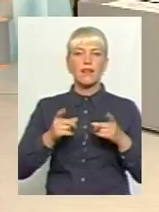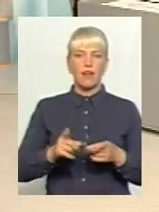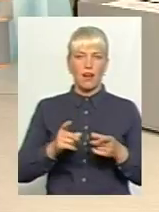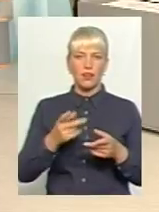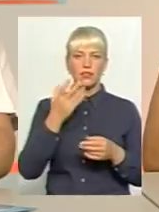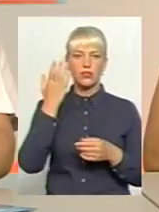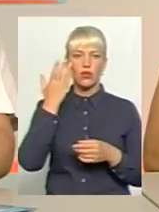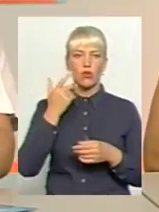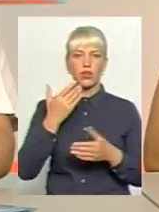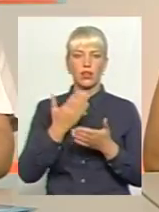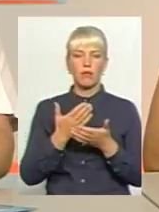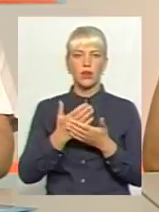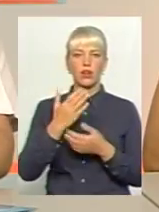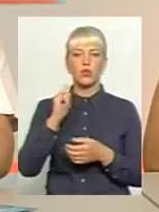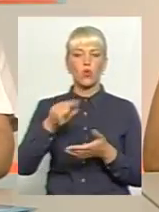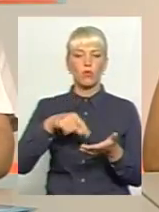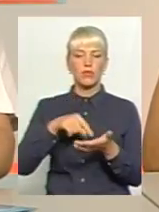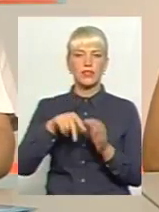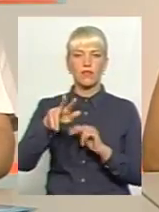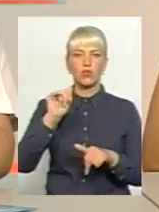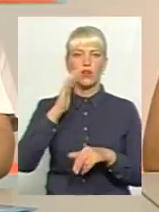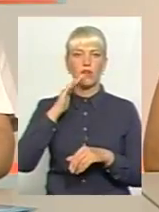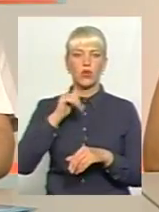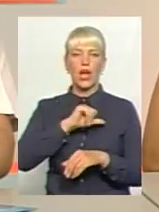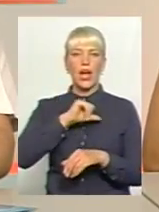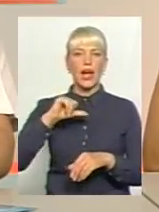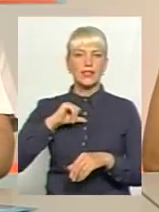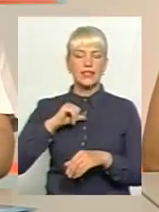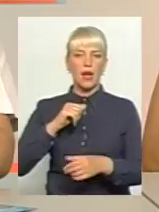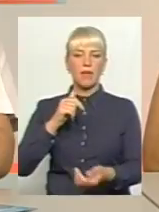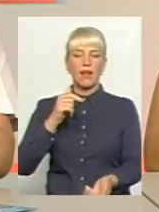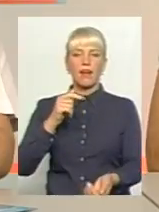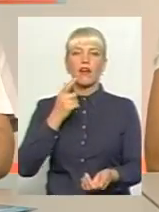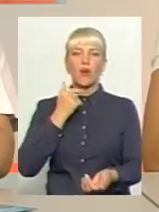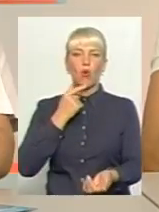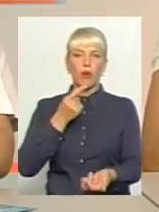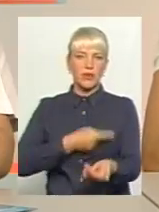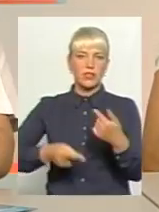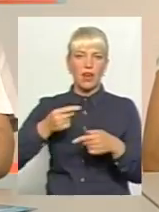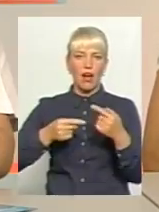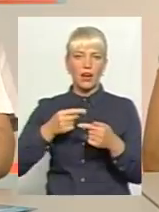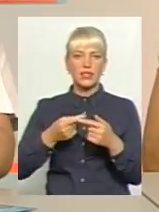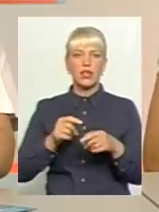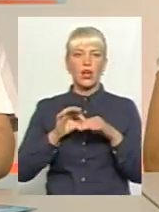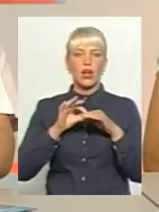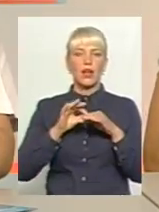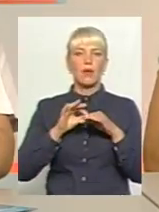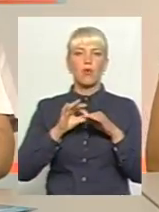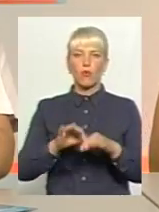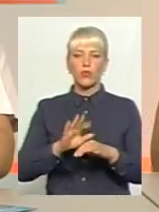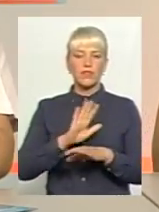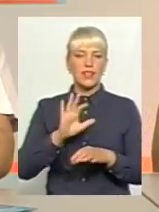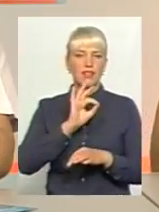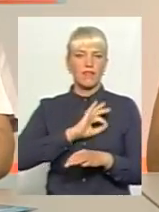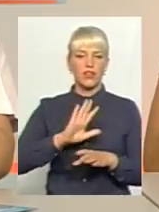виключали, наприклад, воду, і сам гемодіаліз, якби, проводився неефективно, тому що для того, щоб вивезти таксини з організму повністю,